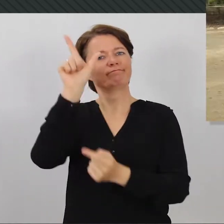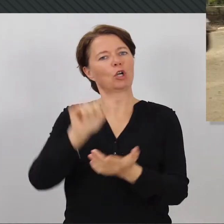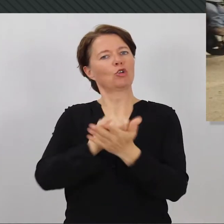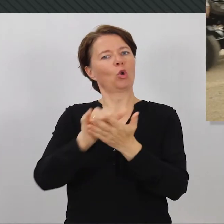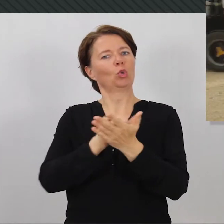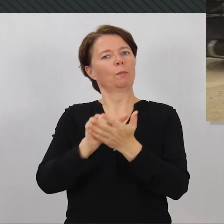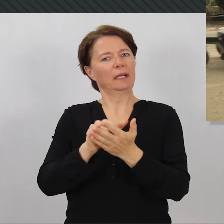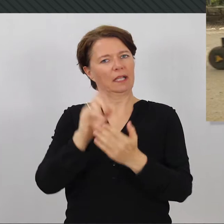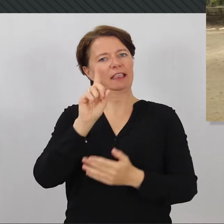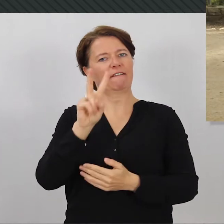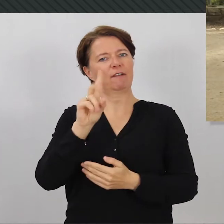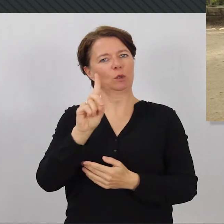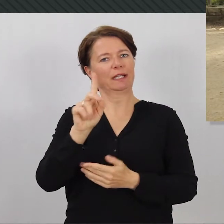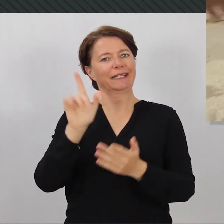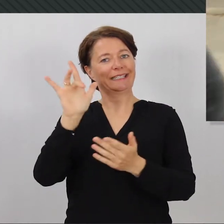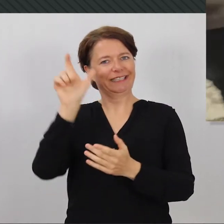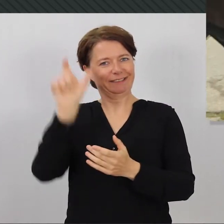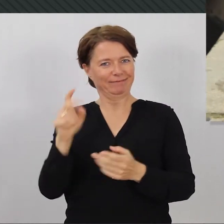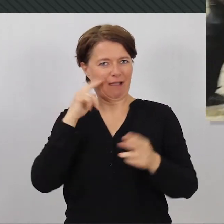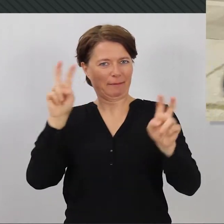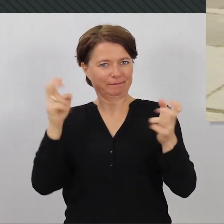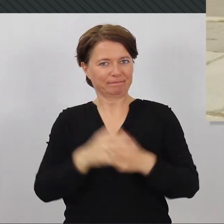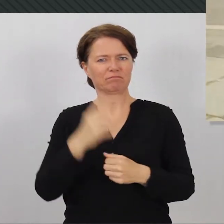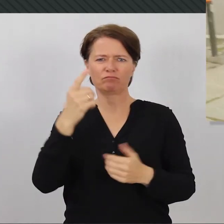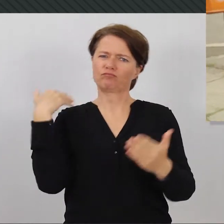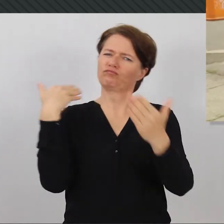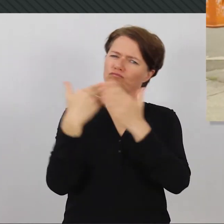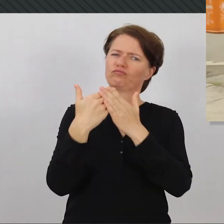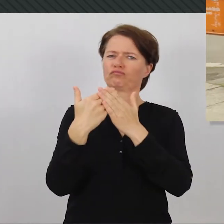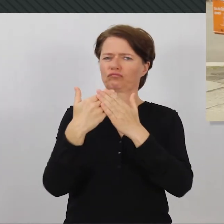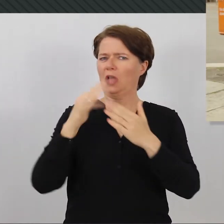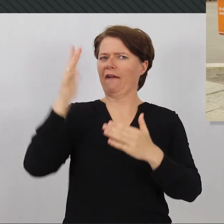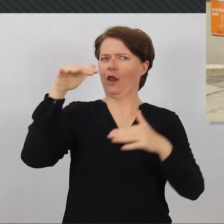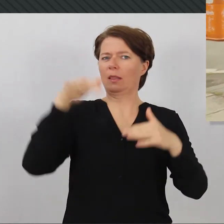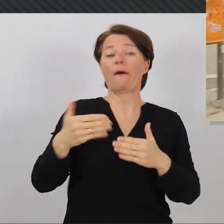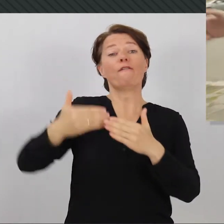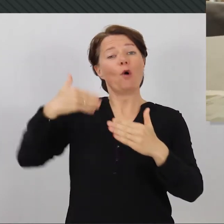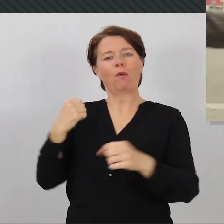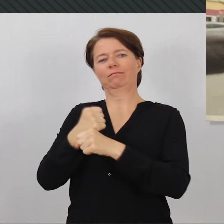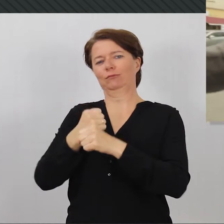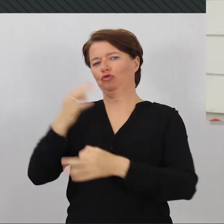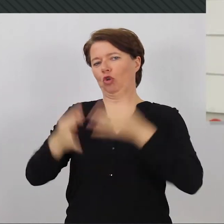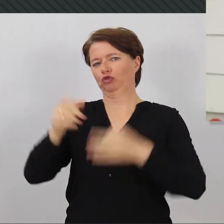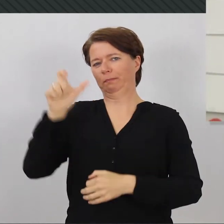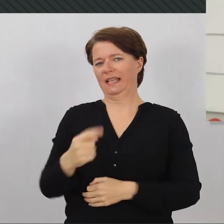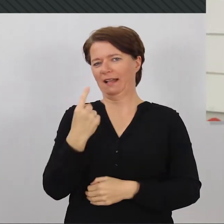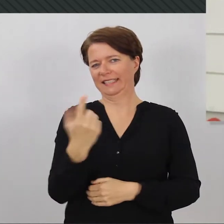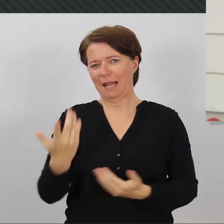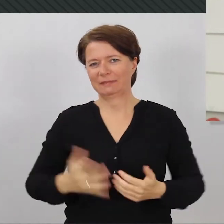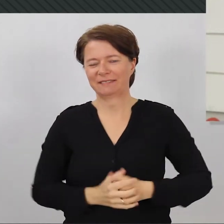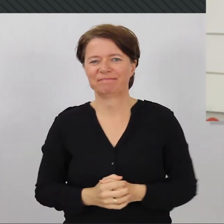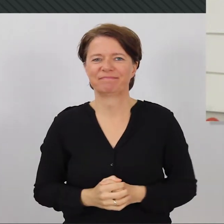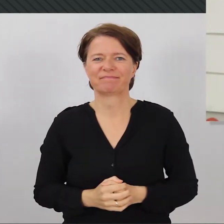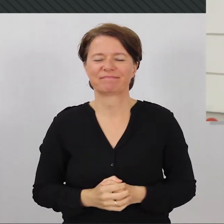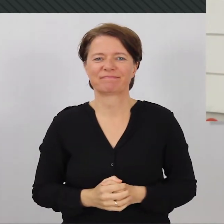Hofmann, alias DVD-Kritik. Bevor er Erfolg hatte, versuchte er ein paar Jahre lang, sich als Schauspieler